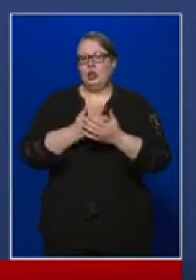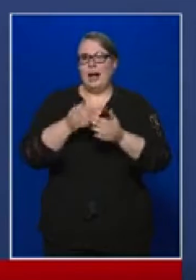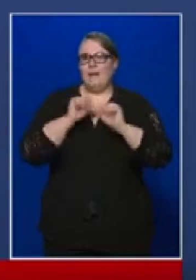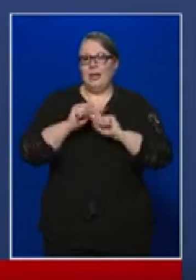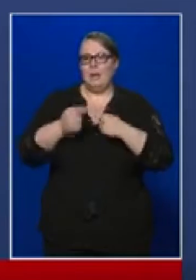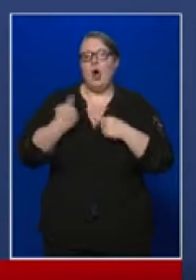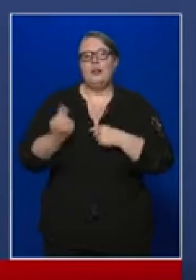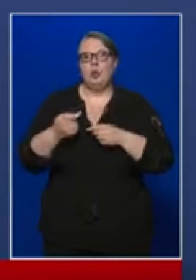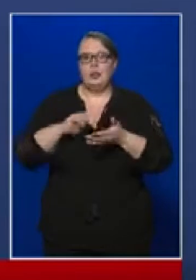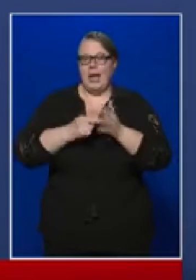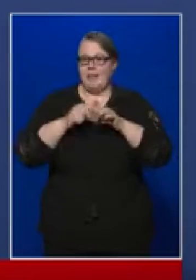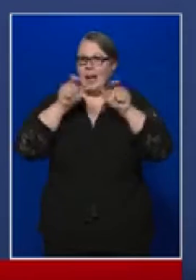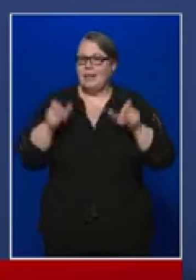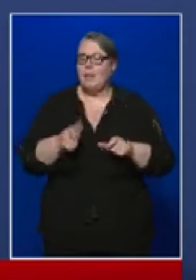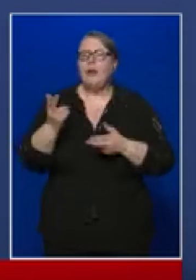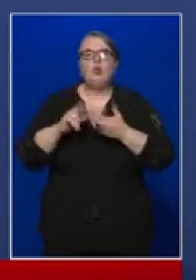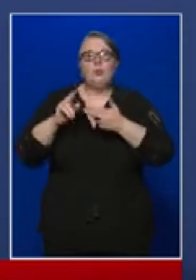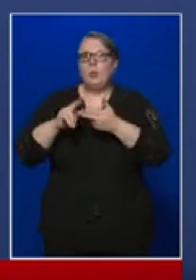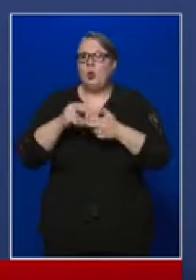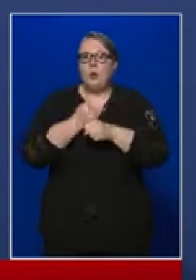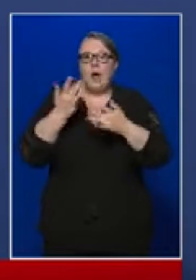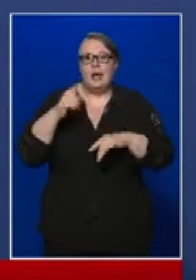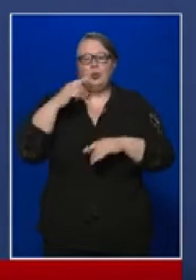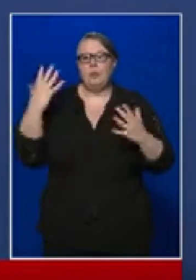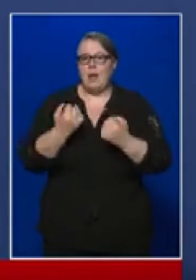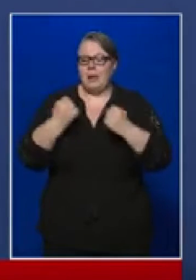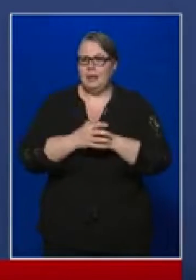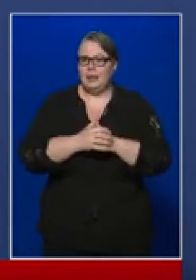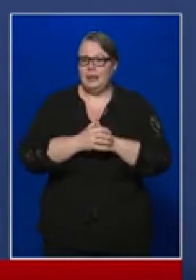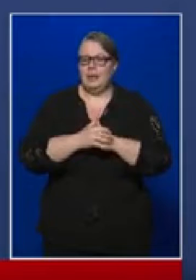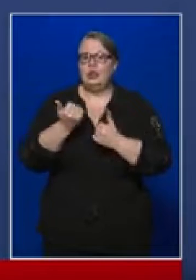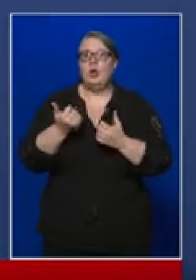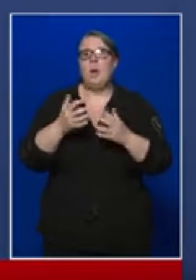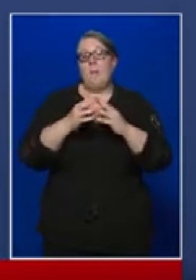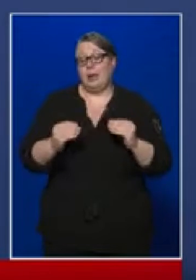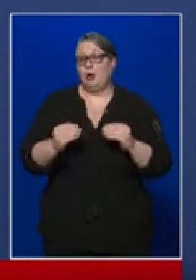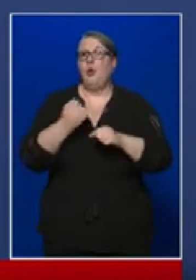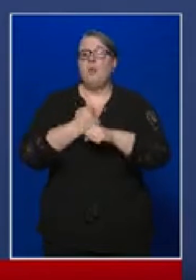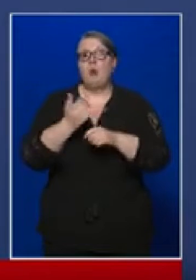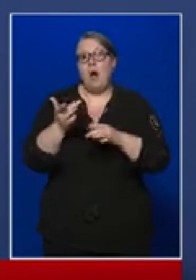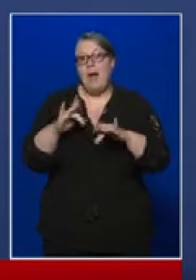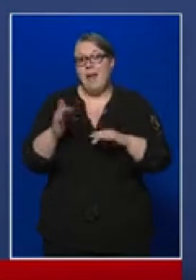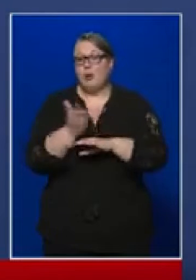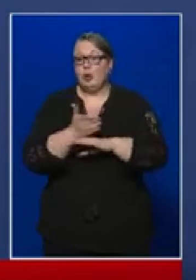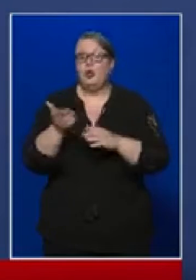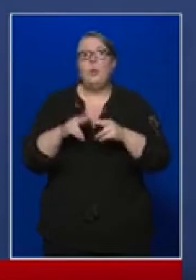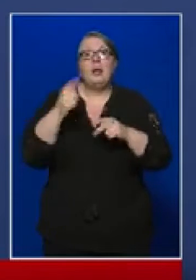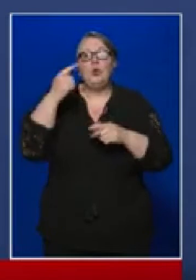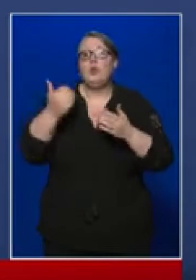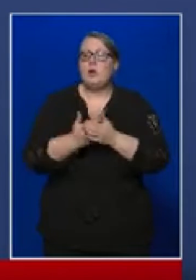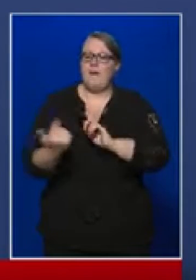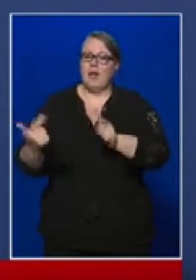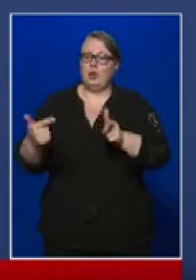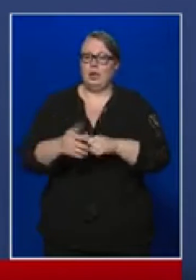adatokat Bodó Sándor foglalkoztatás politikáért felelős államtitkár, majd elmondta. A legtöbb igény a feldolgozóipar a